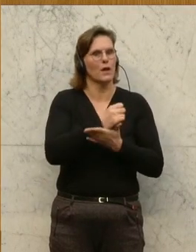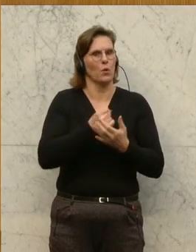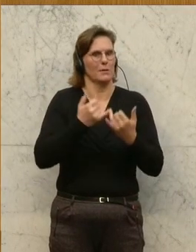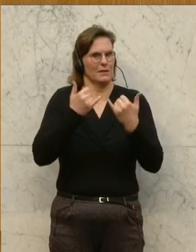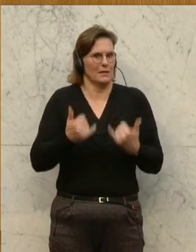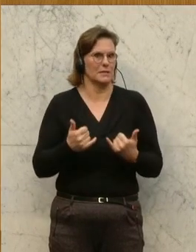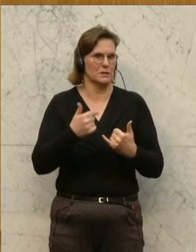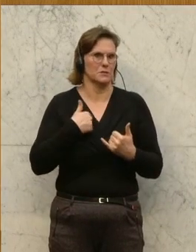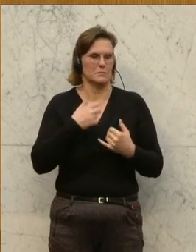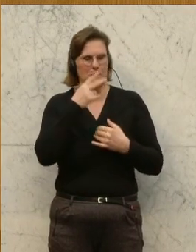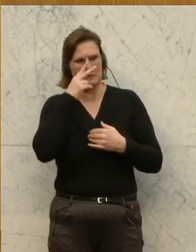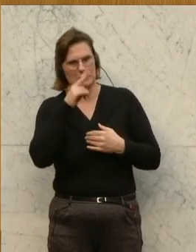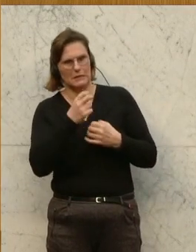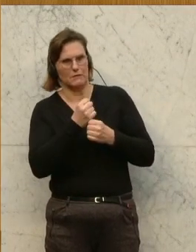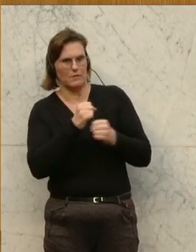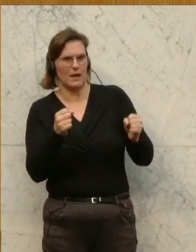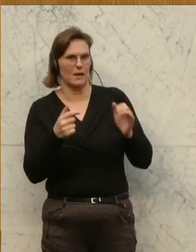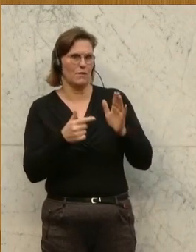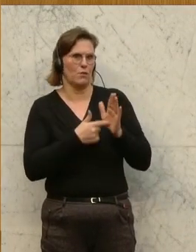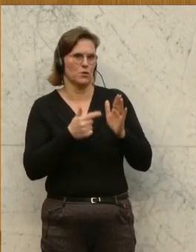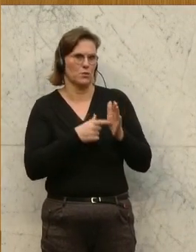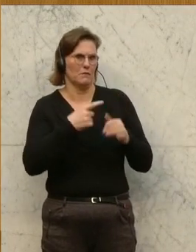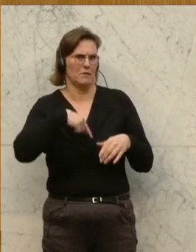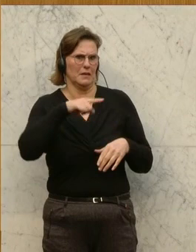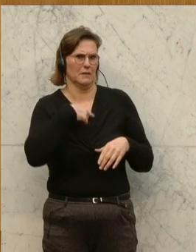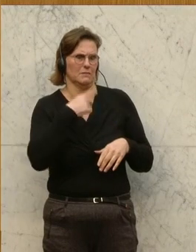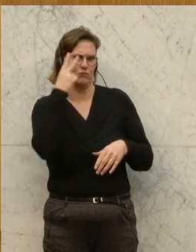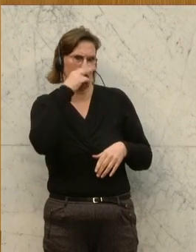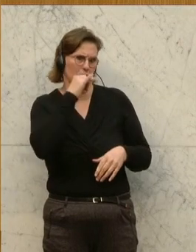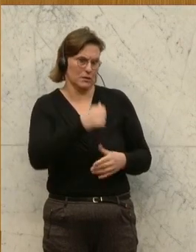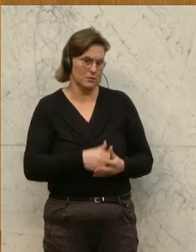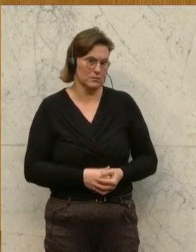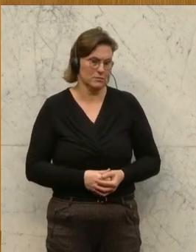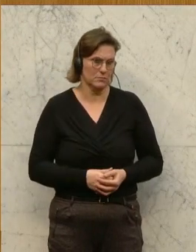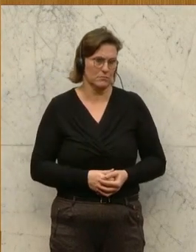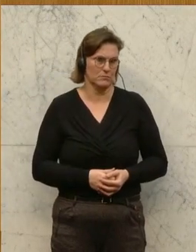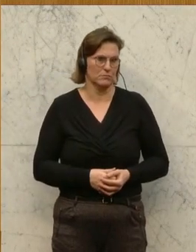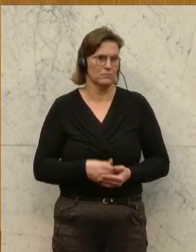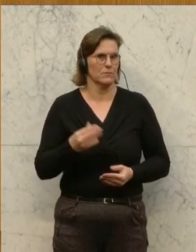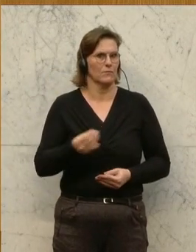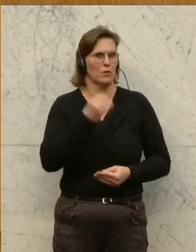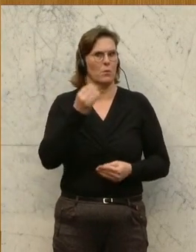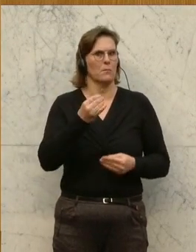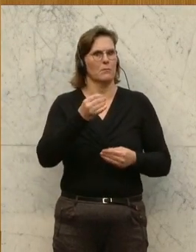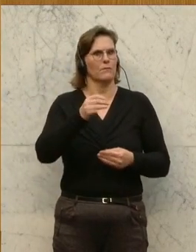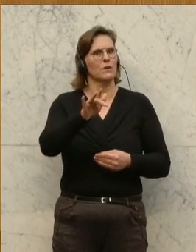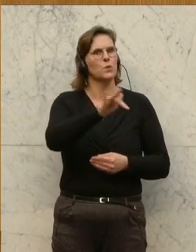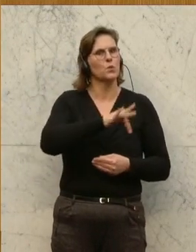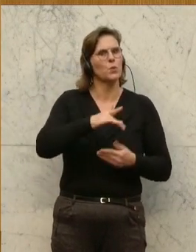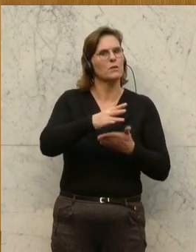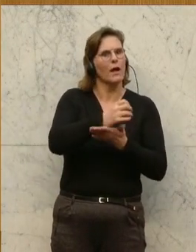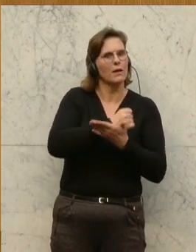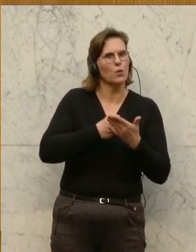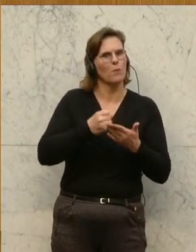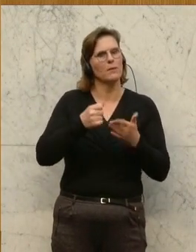freiheitlicher Sicht ist das eine Forderung, die wir nicht nachvollziehen können. Denn ich glaube, ein bedingungsloses Grundeinkommen, es wird schon viel gesagt